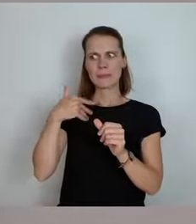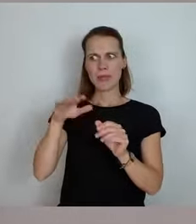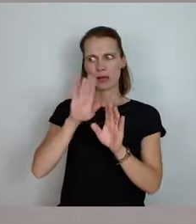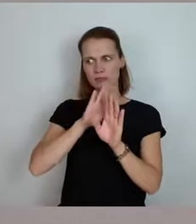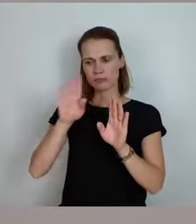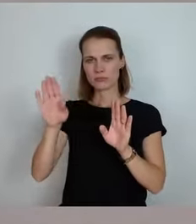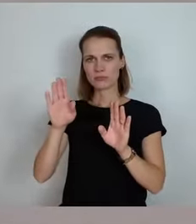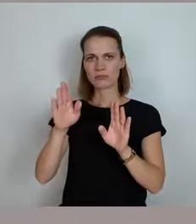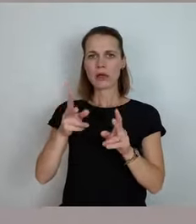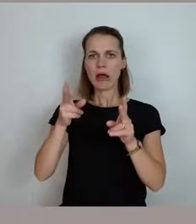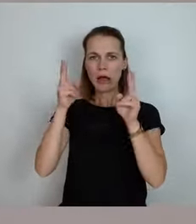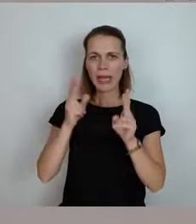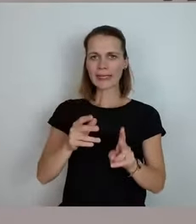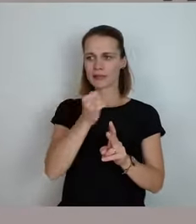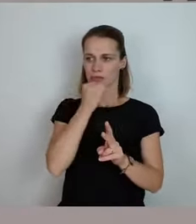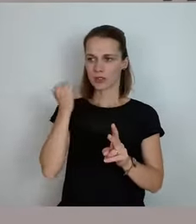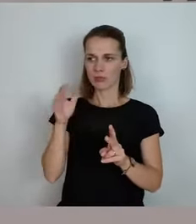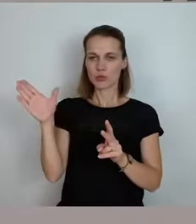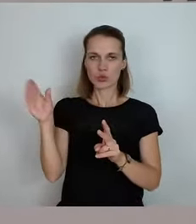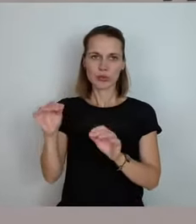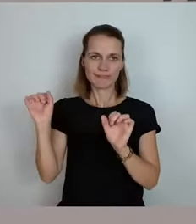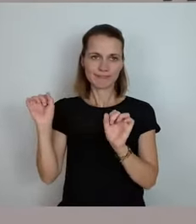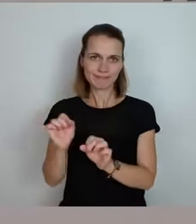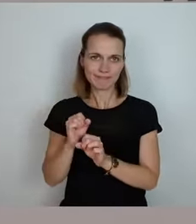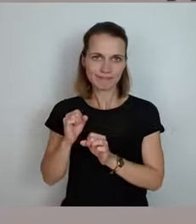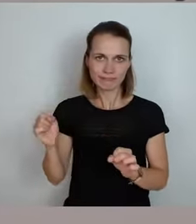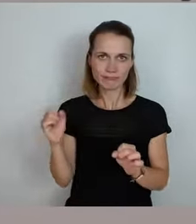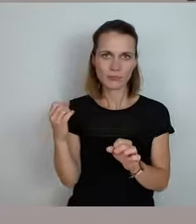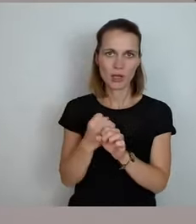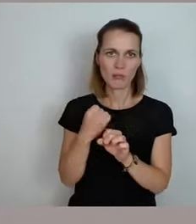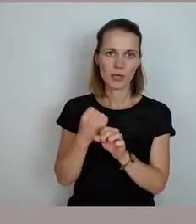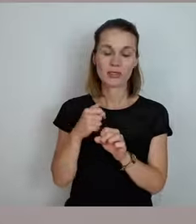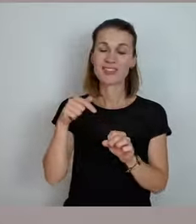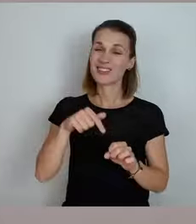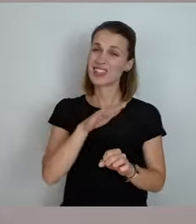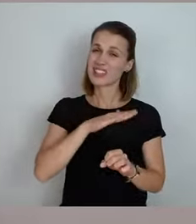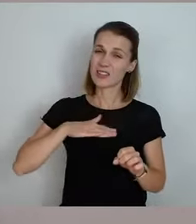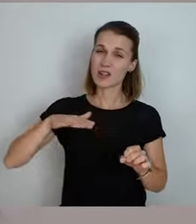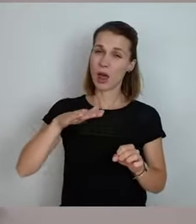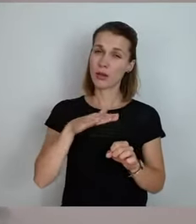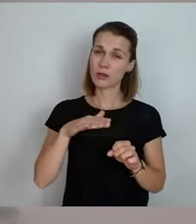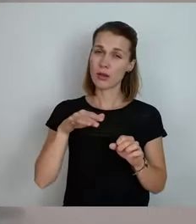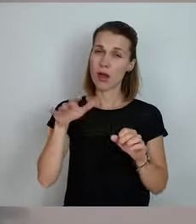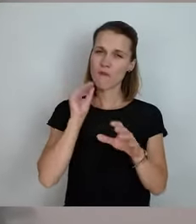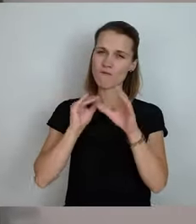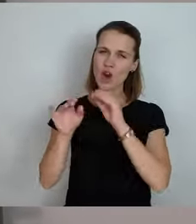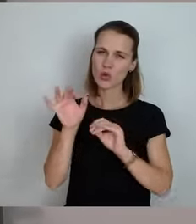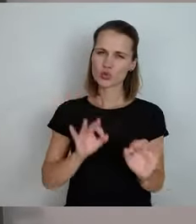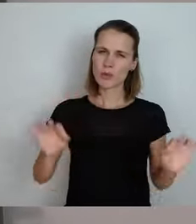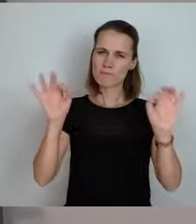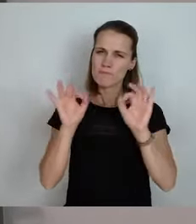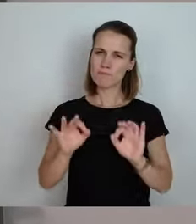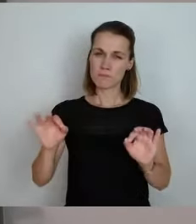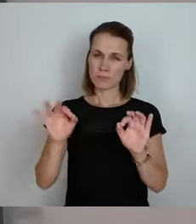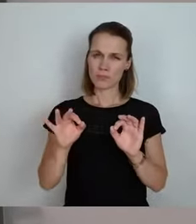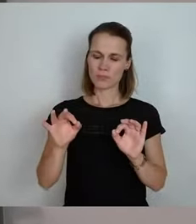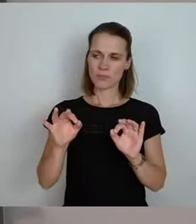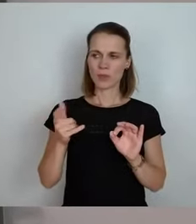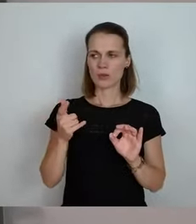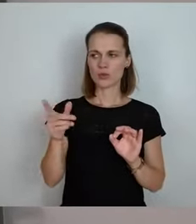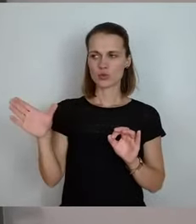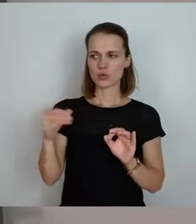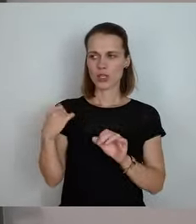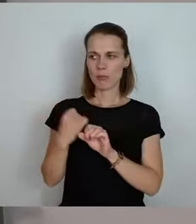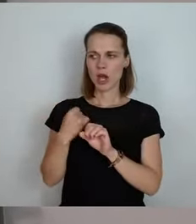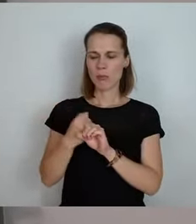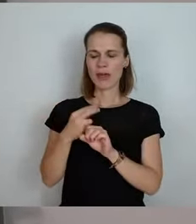werde ich es nicht tun, weil dieses Land hat so schlimme Erfahrungen gemacht und ich möchte mit niemandem etwas zu tun haben, der spaltet